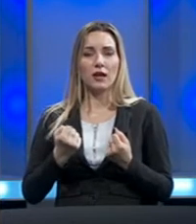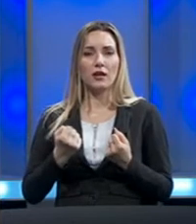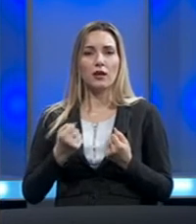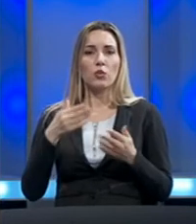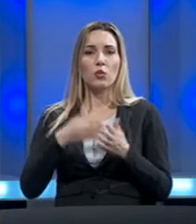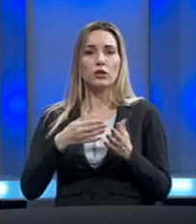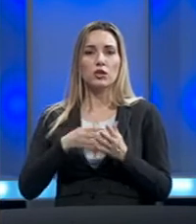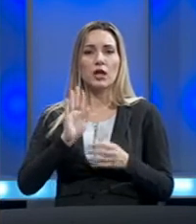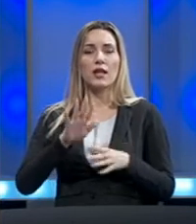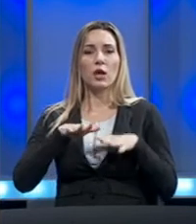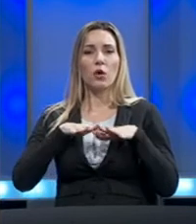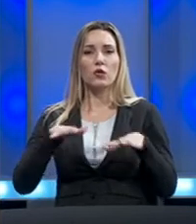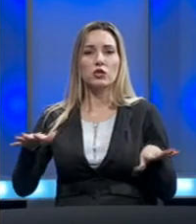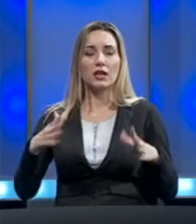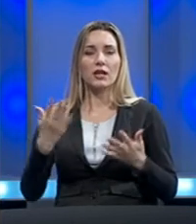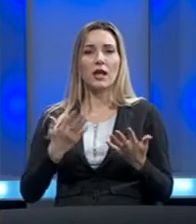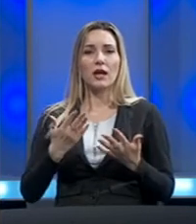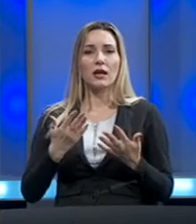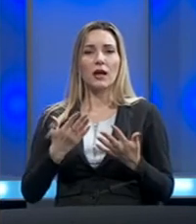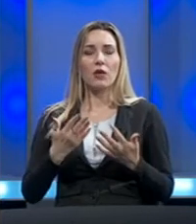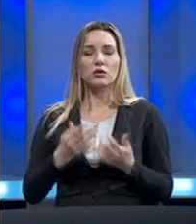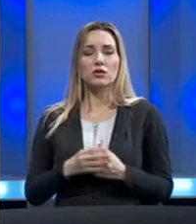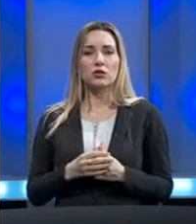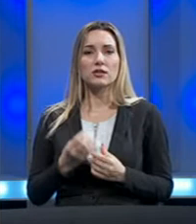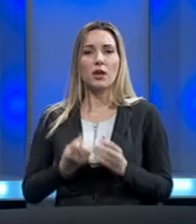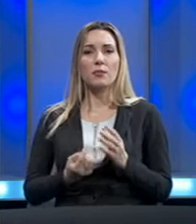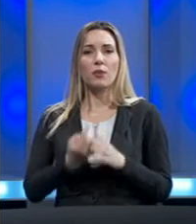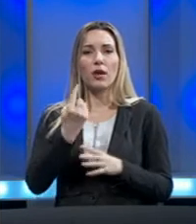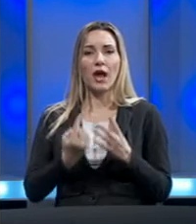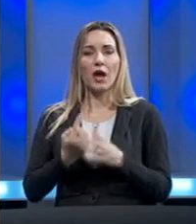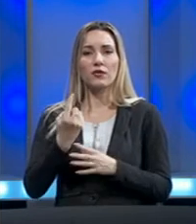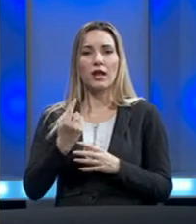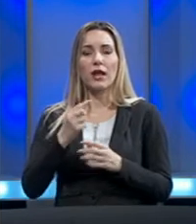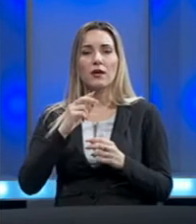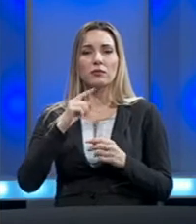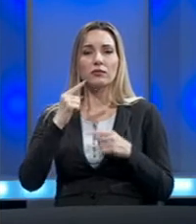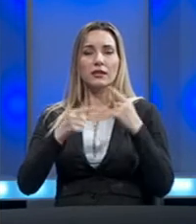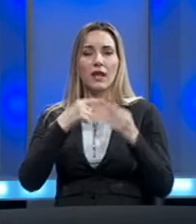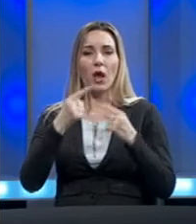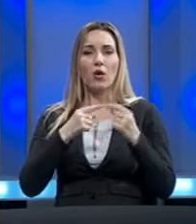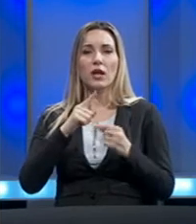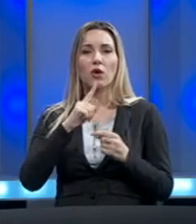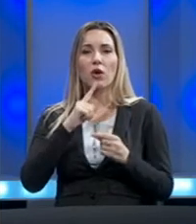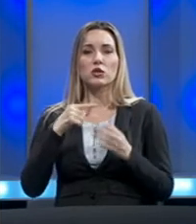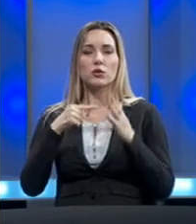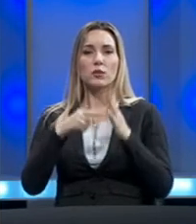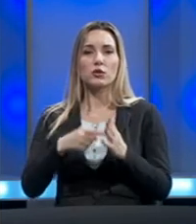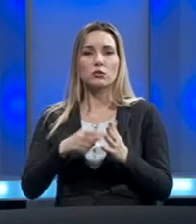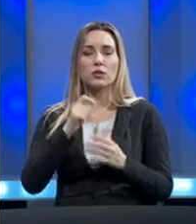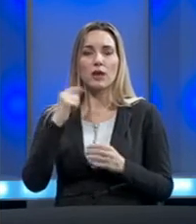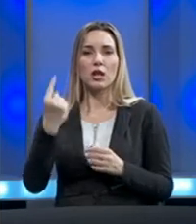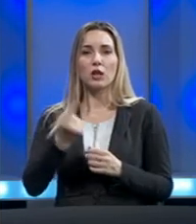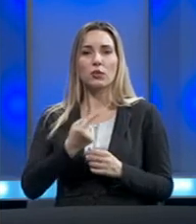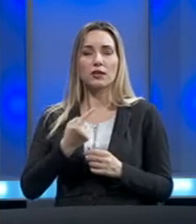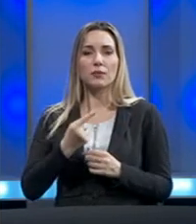utiče na njegovo širenje, kao što se, ajde kažem, pojavila odliđene kvazi teorije koje su poslužile, ajde kažem, ljudima